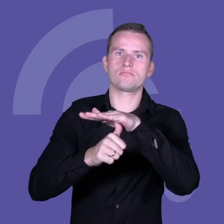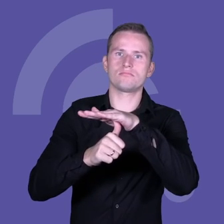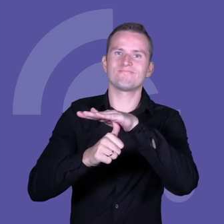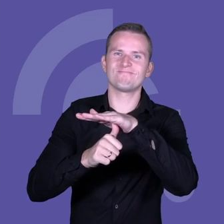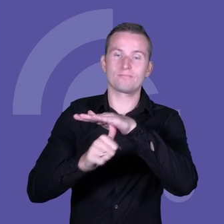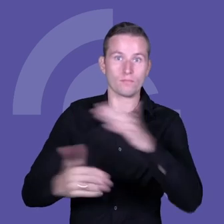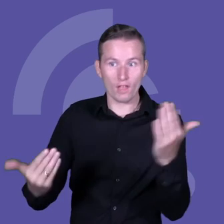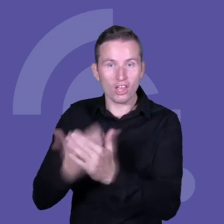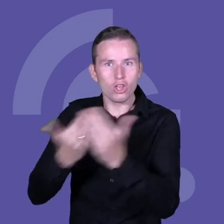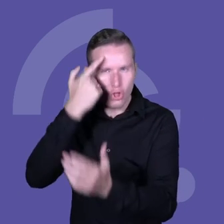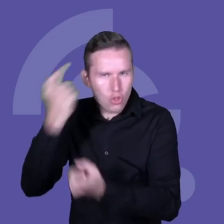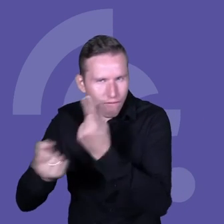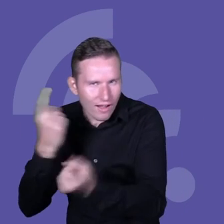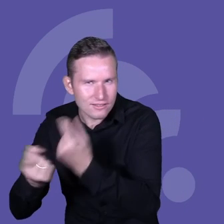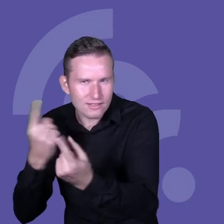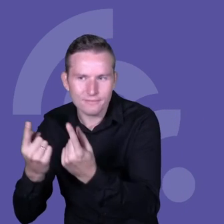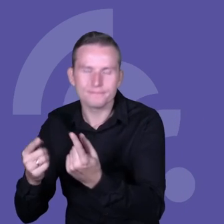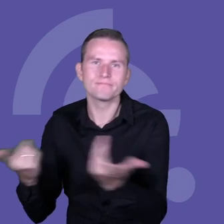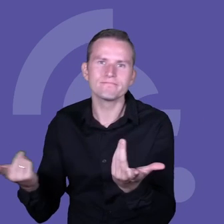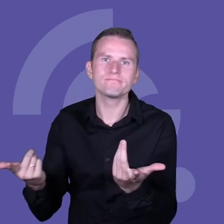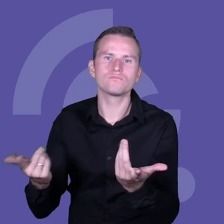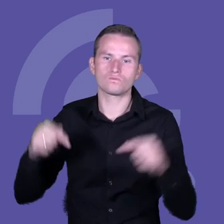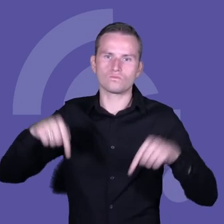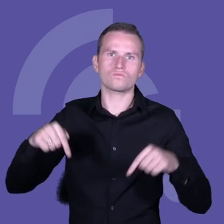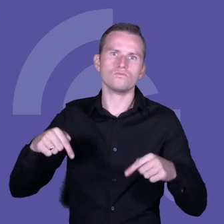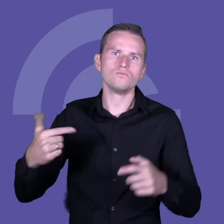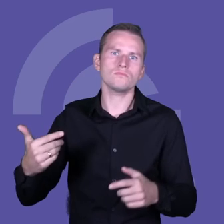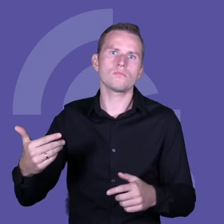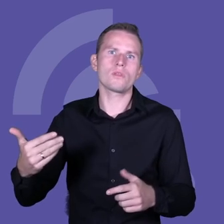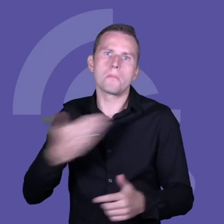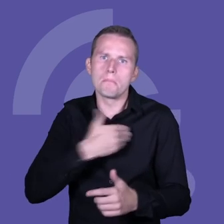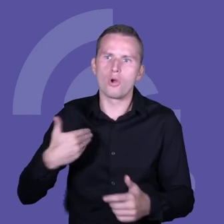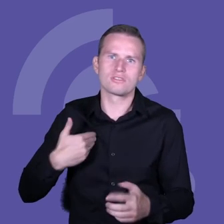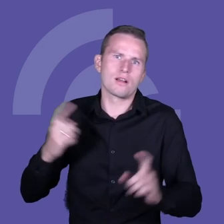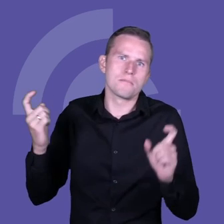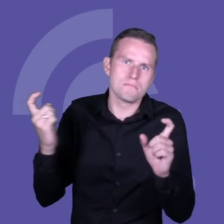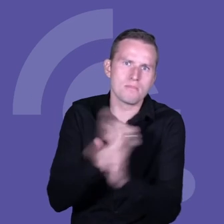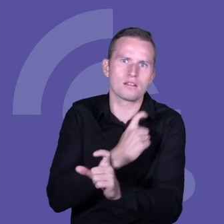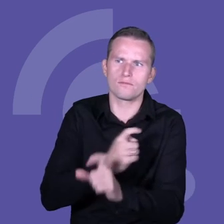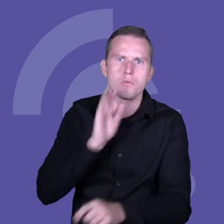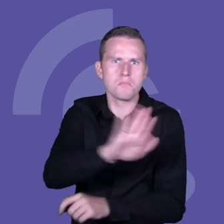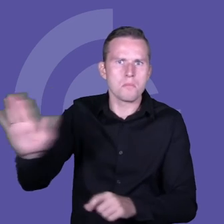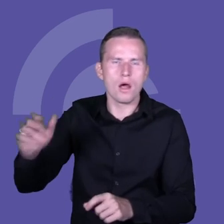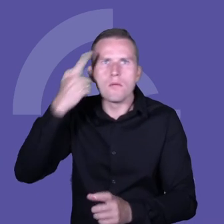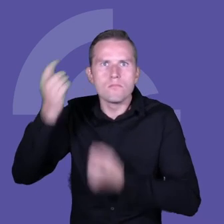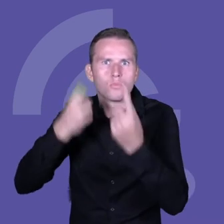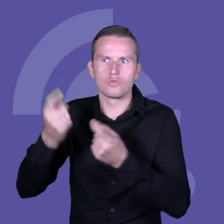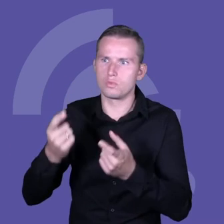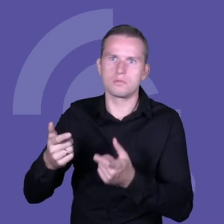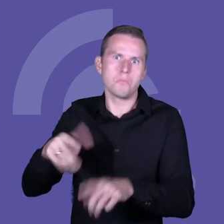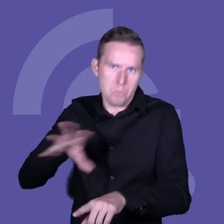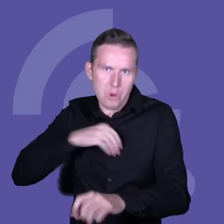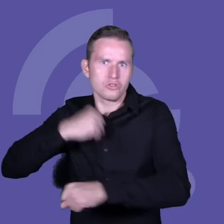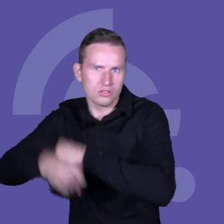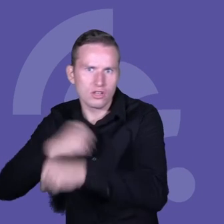Innowacja jako kraj, jako pracownicy mają bardzo dużo potencjału innowacyjnego. Natomiast jeśli ta kultura